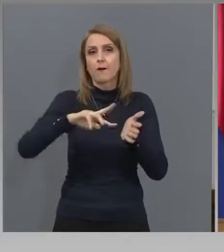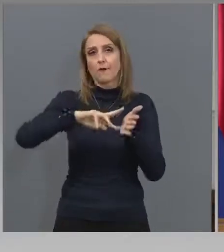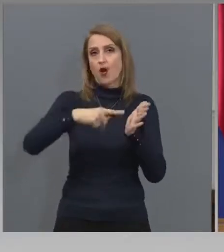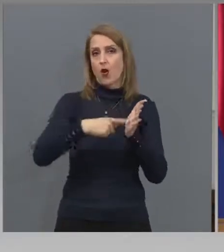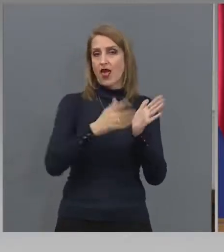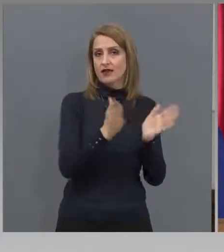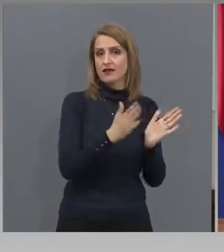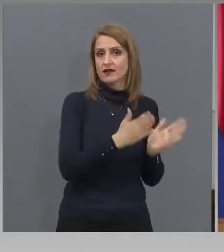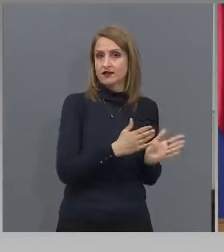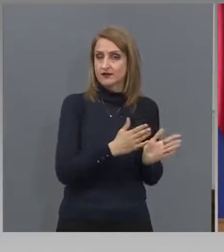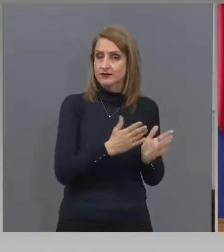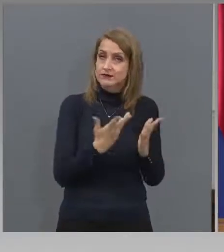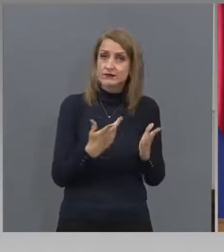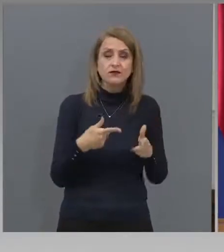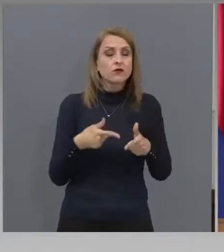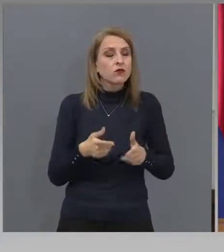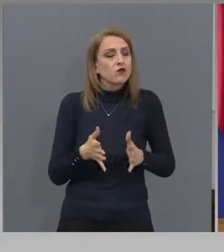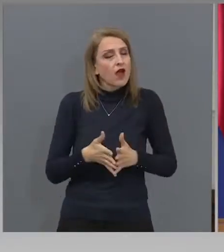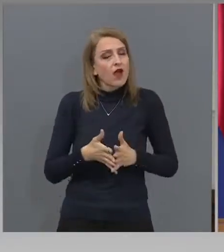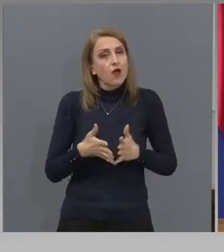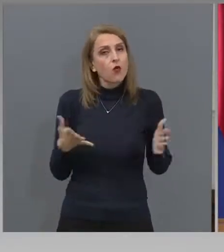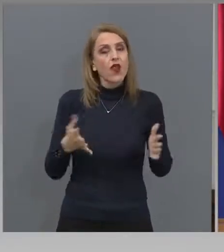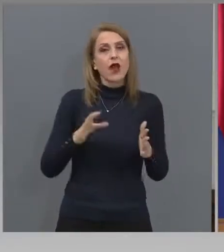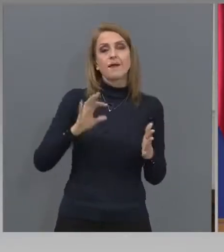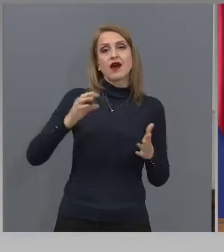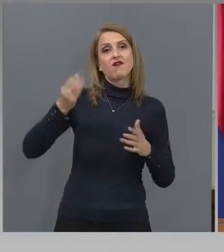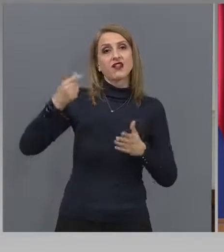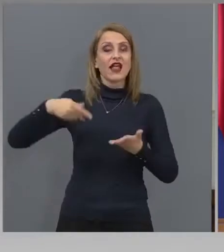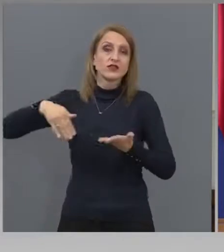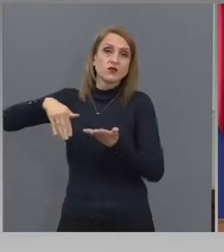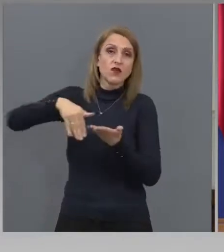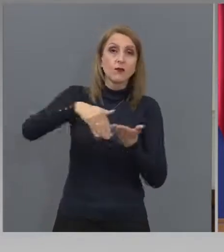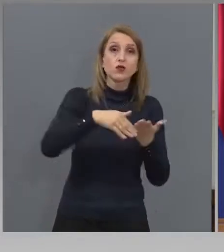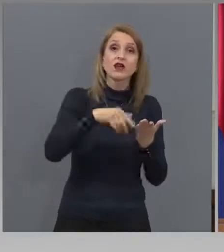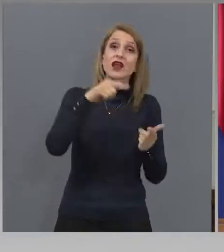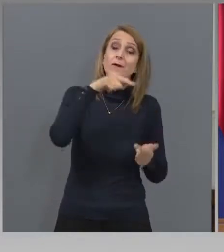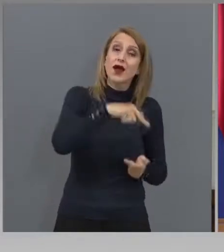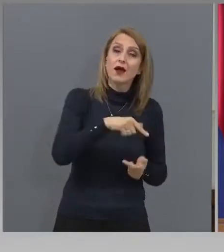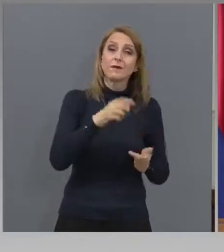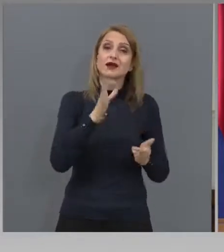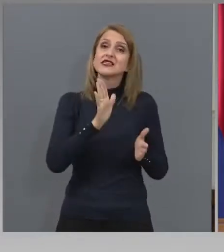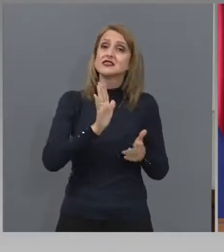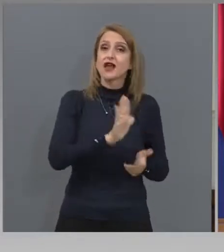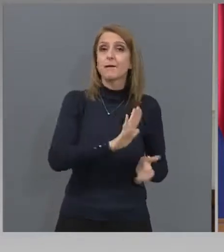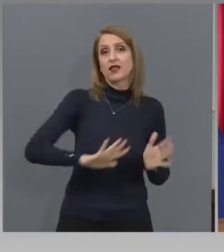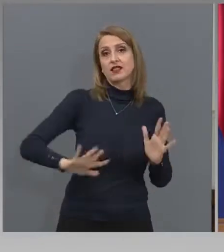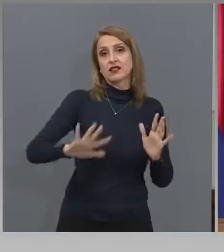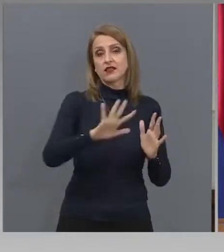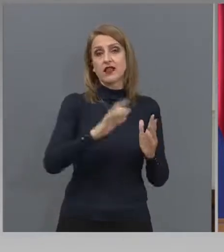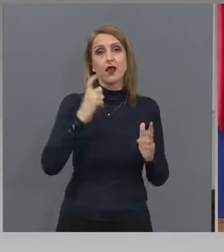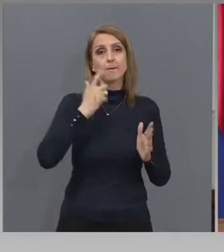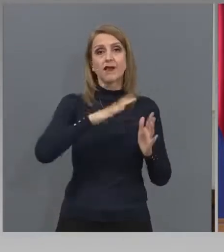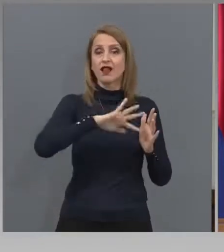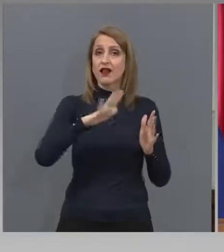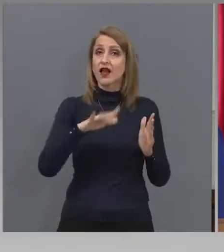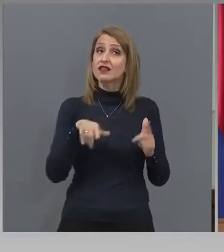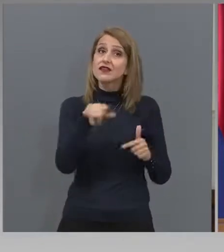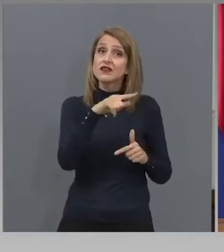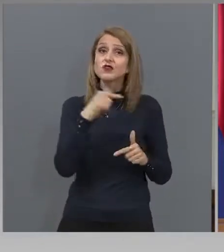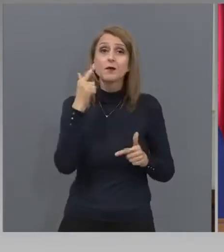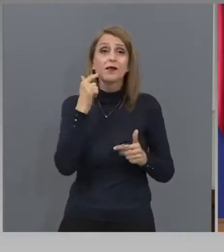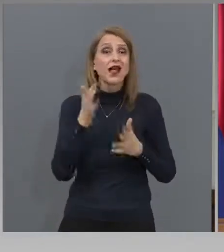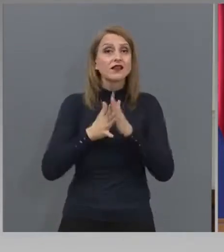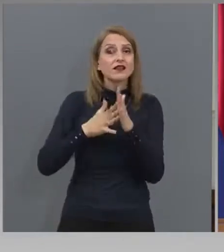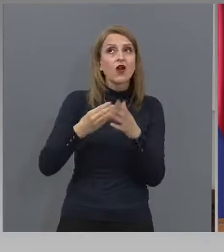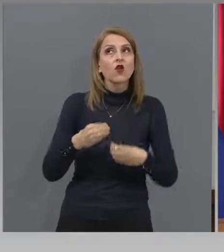огромна финансова инжекция на Западните Балкани, така че народите в тях, техните млади хора да усетат действително,